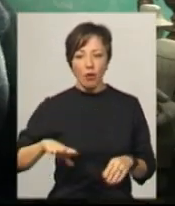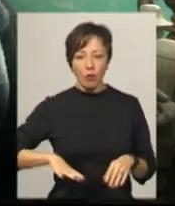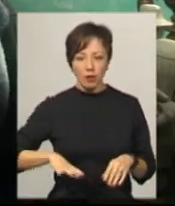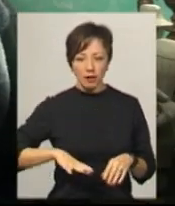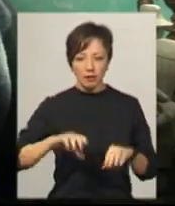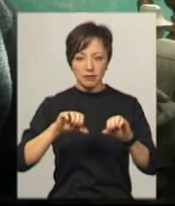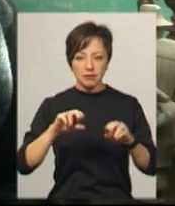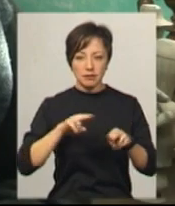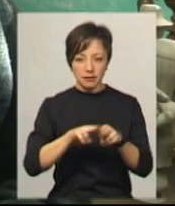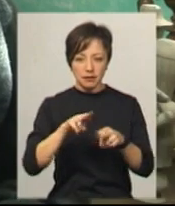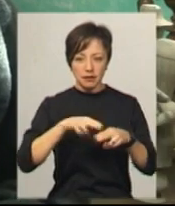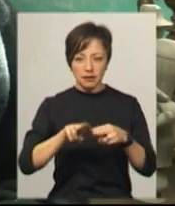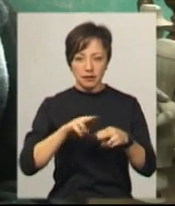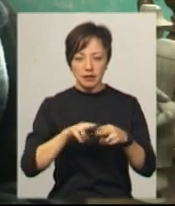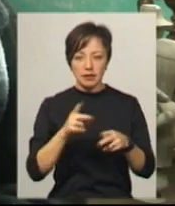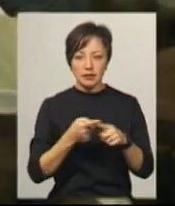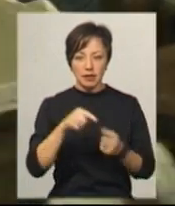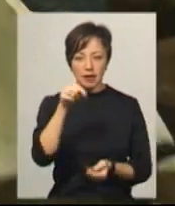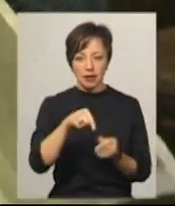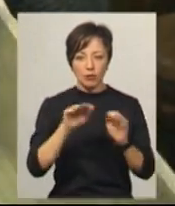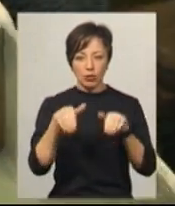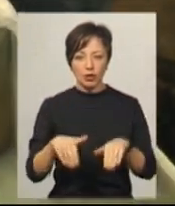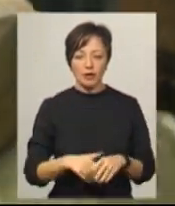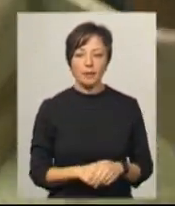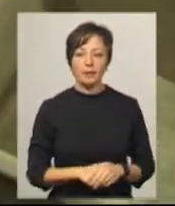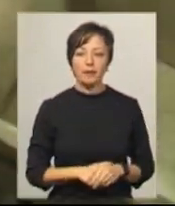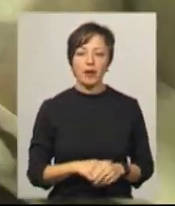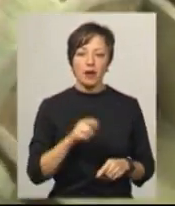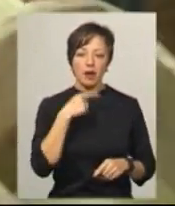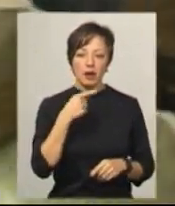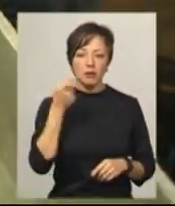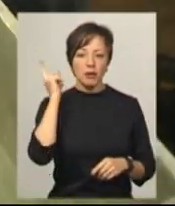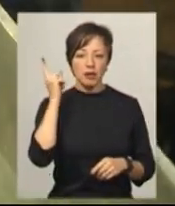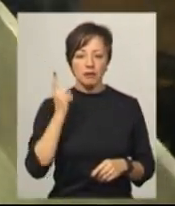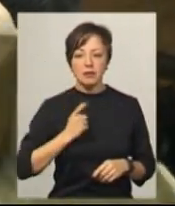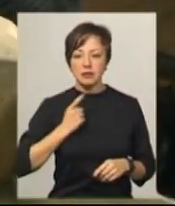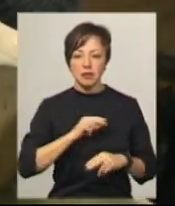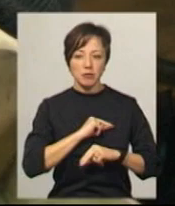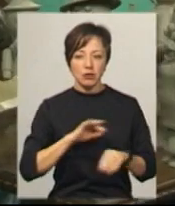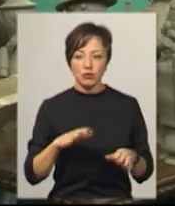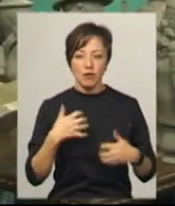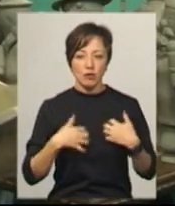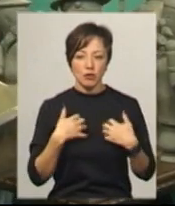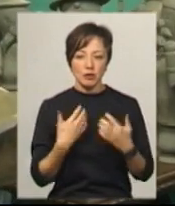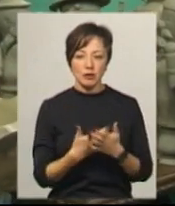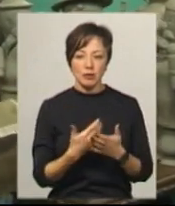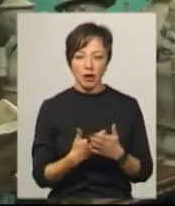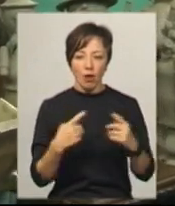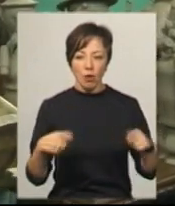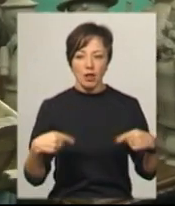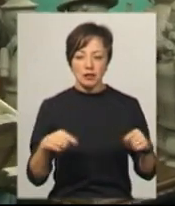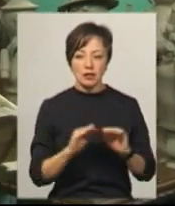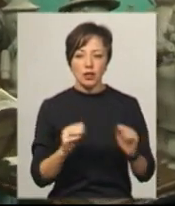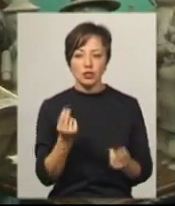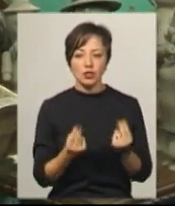характерні для поділля. Володимир Журбіцький каже, прадавні майстрини працювали поспіхом, як приклад, колеса на дитячій